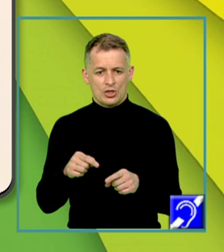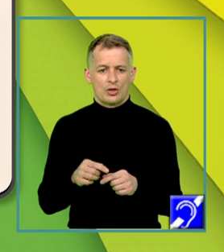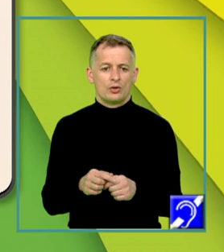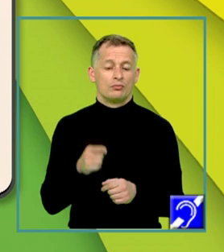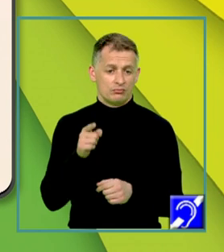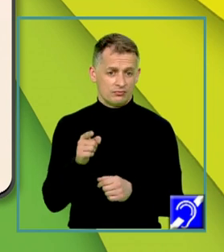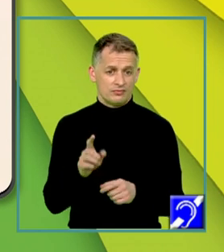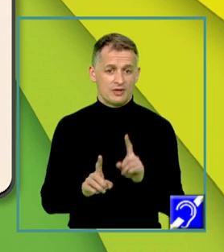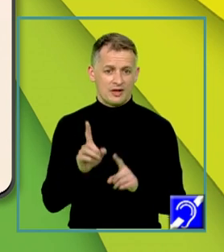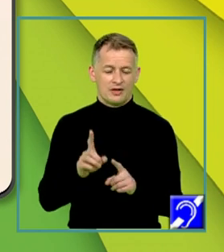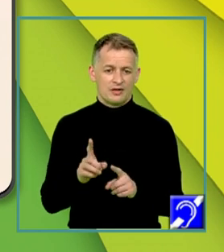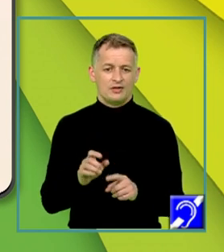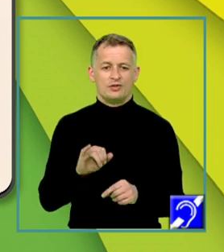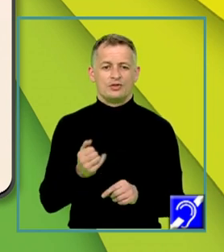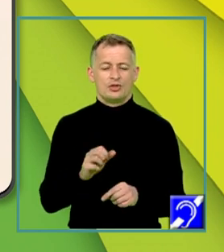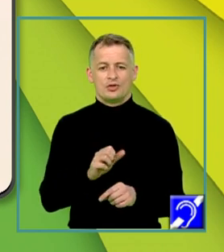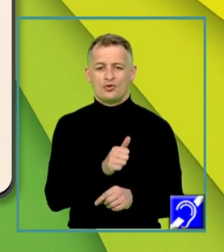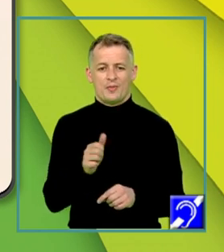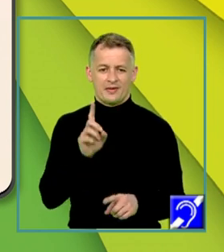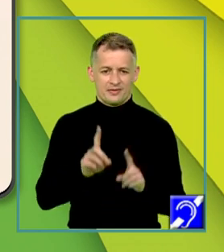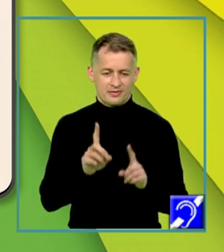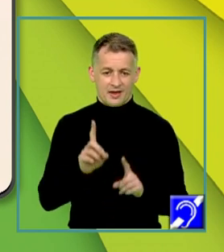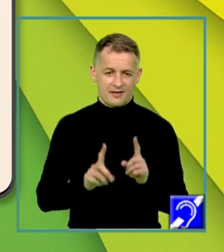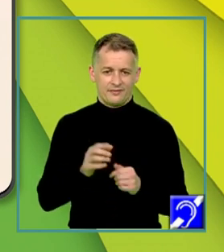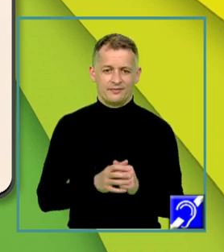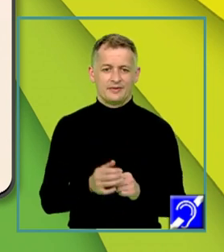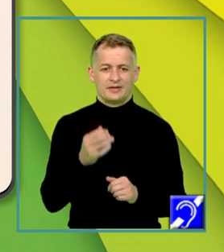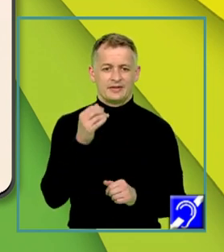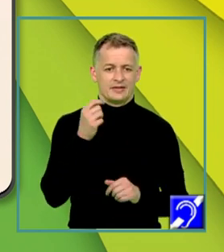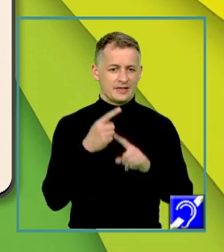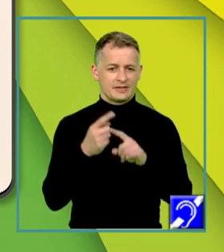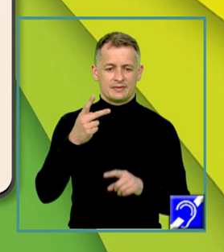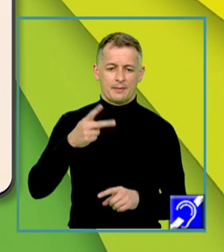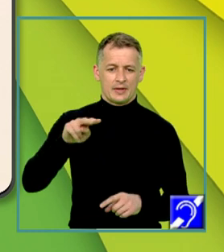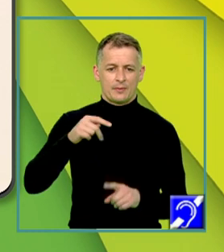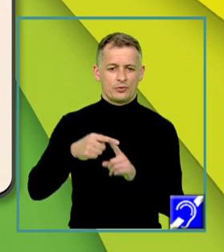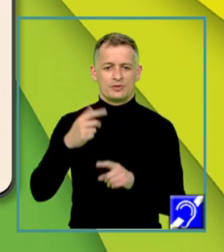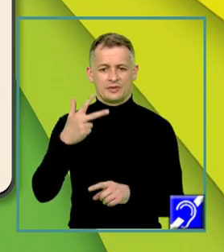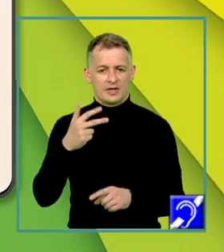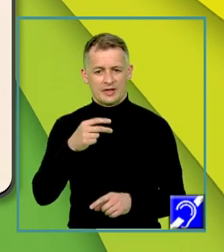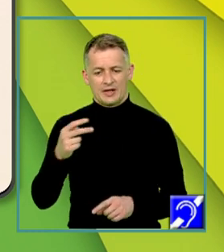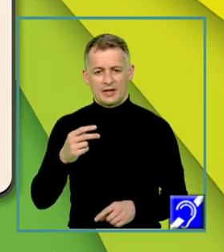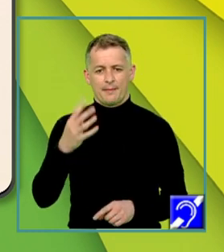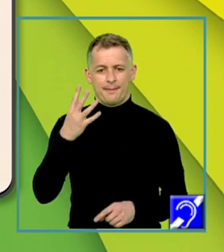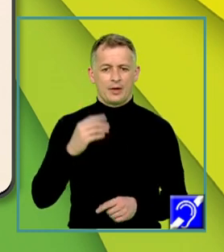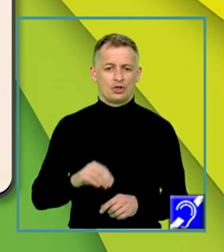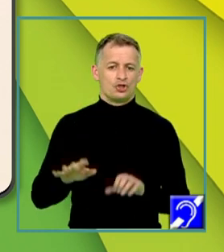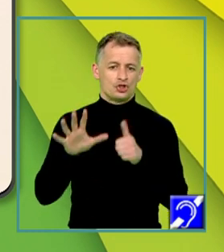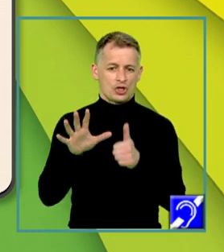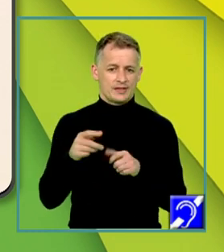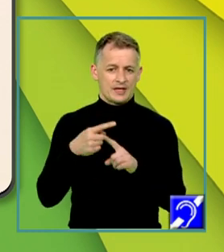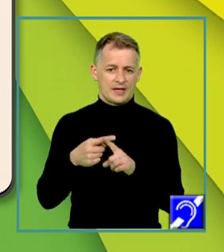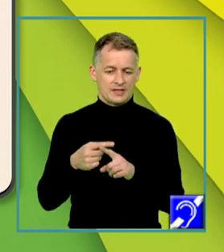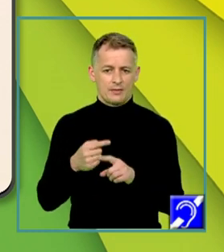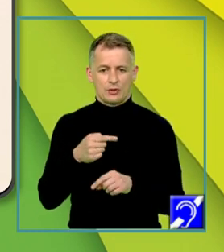și numai dacă, X pătrat plus 3 egal cu 4, 6X minus